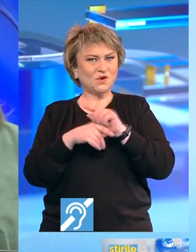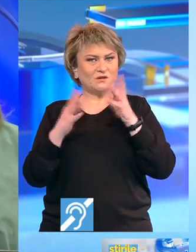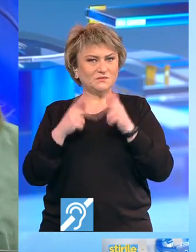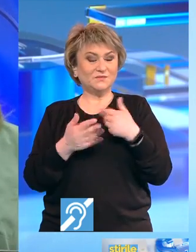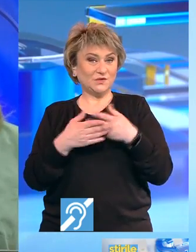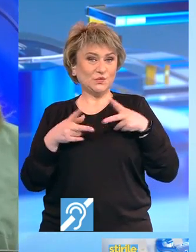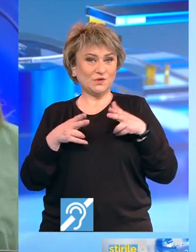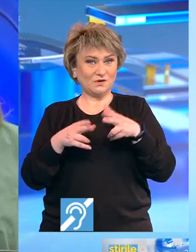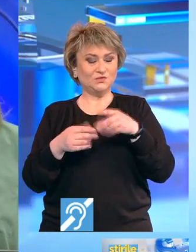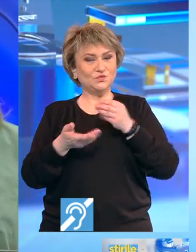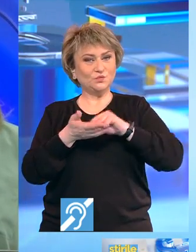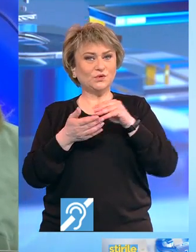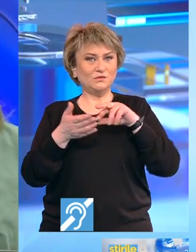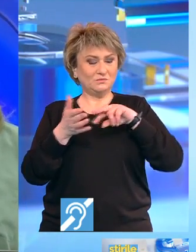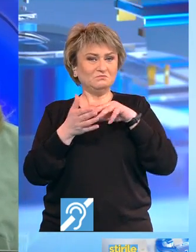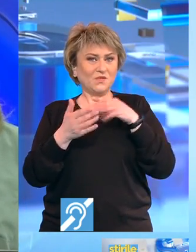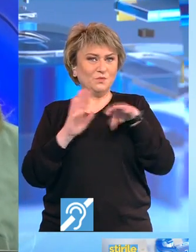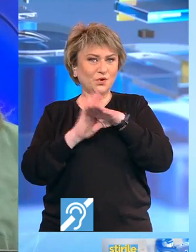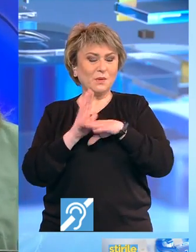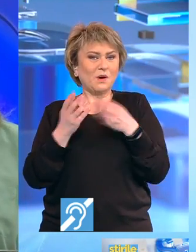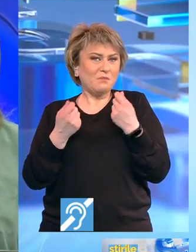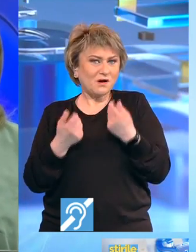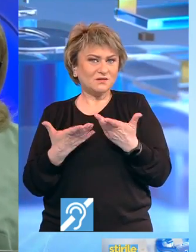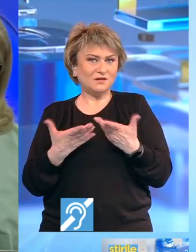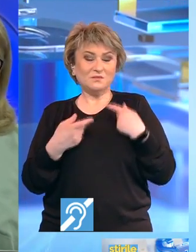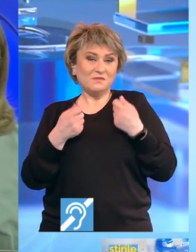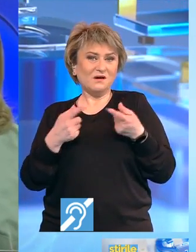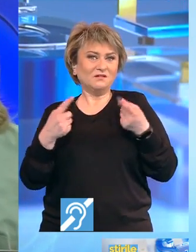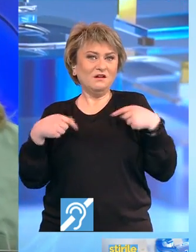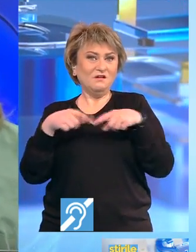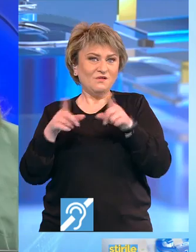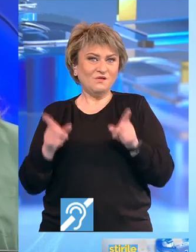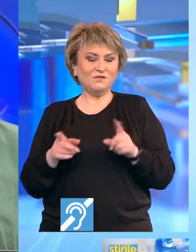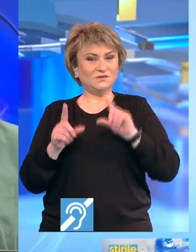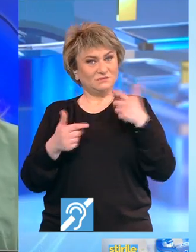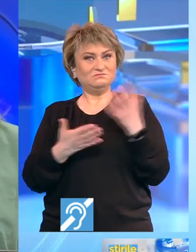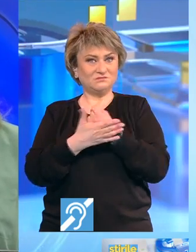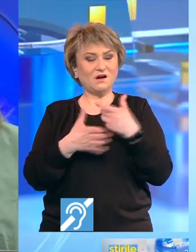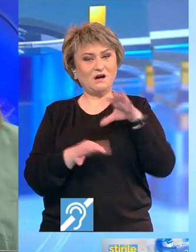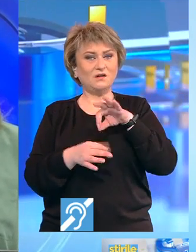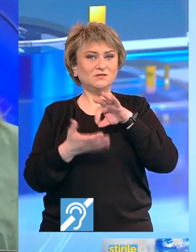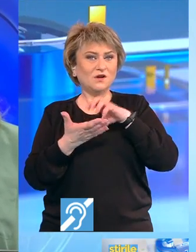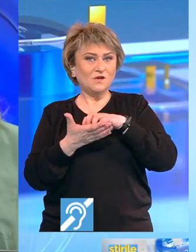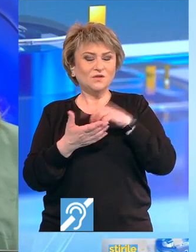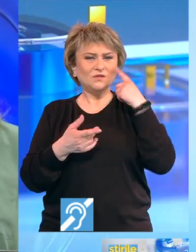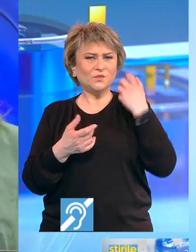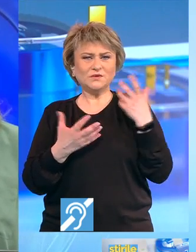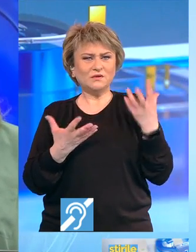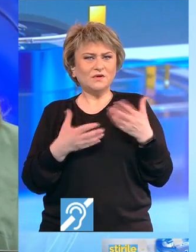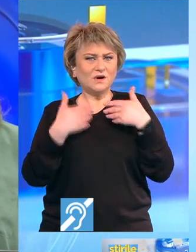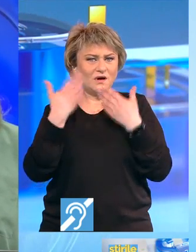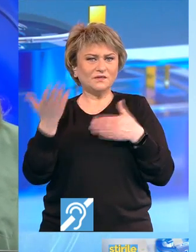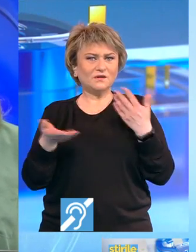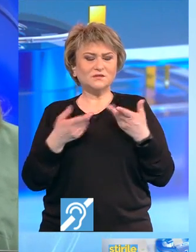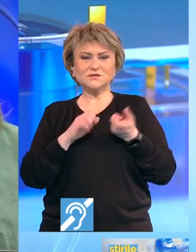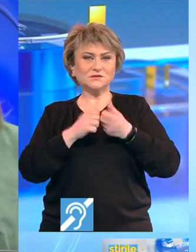Pentru raci, se pune problema banilor. Banii lor, pe care unii trebuie să-i obțină din altă parte de pe unde i-au dat sau de acolo